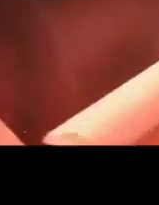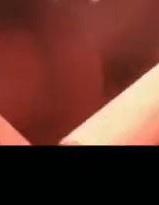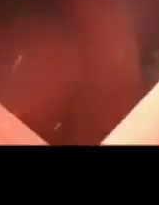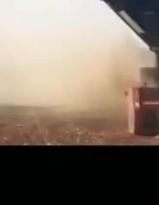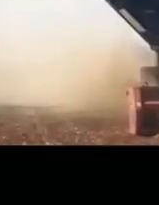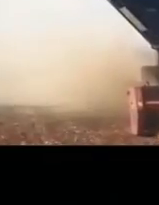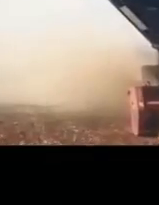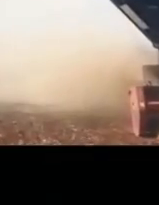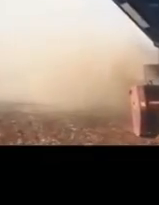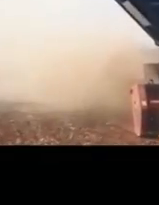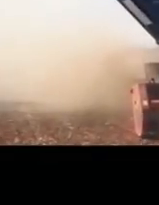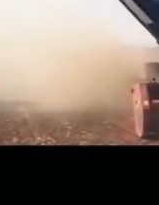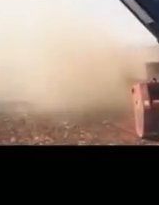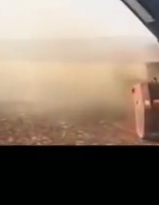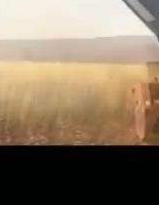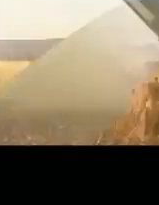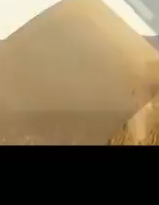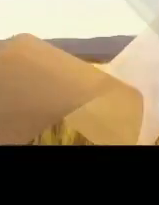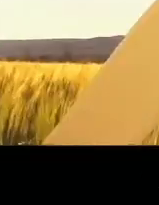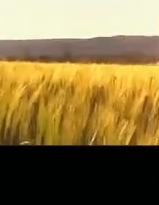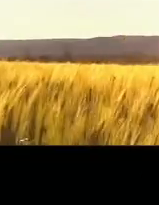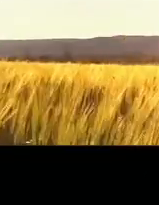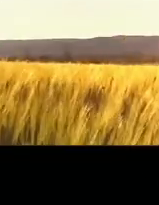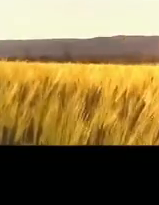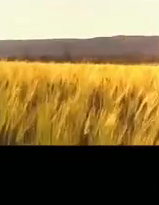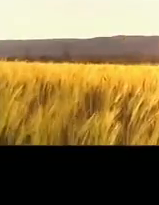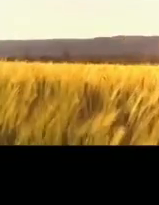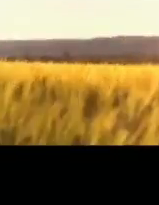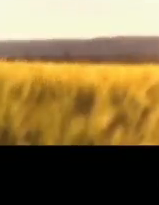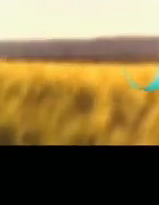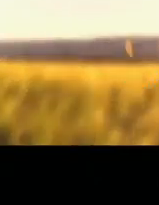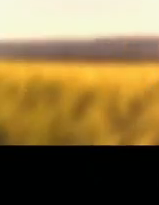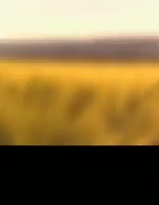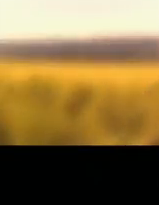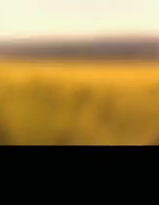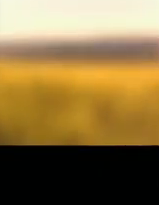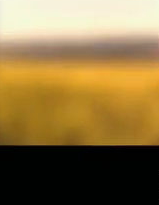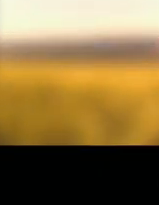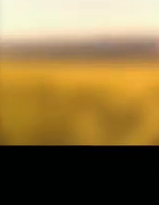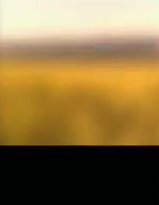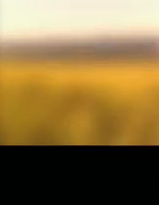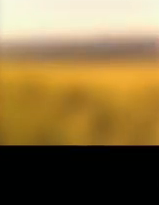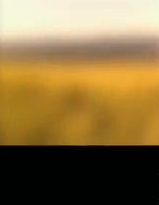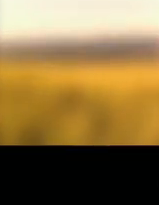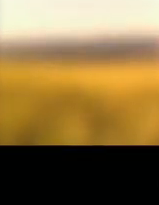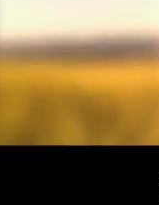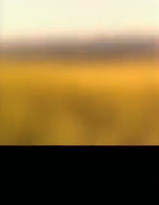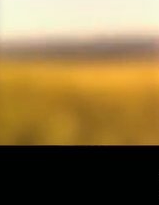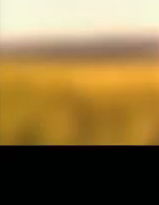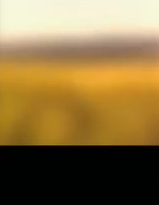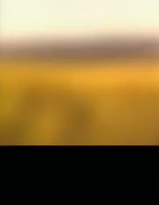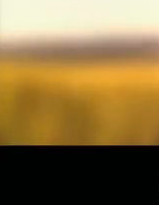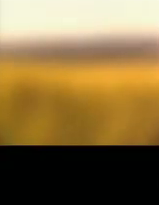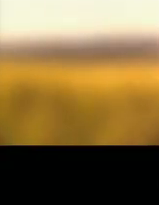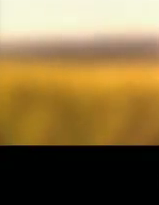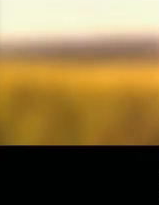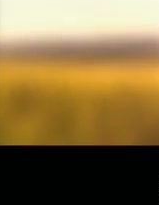добросовісний підхід до вигідної справи. Створіть успішний бізнес біля хати разом із першим національним аграрним кооперативом.